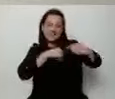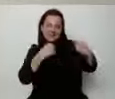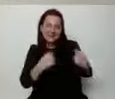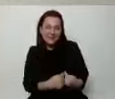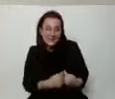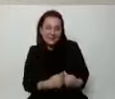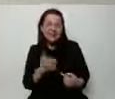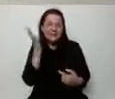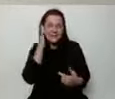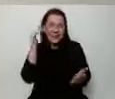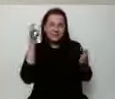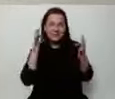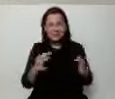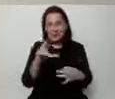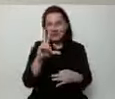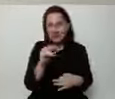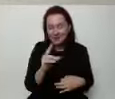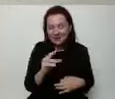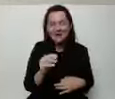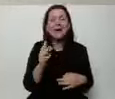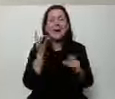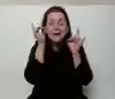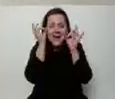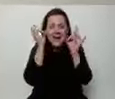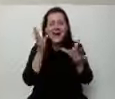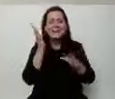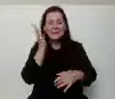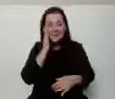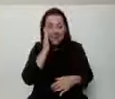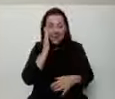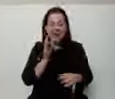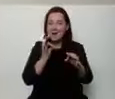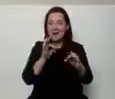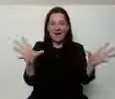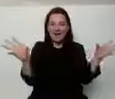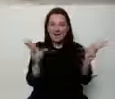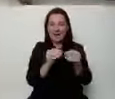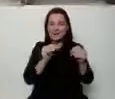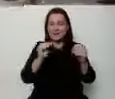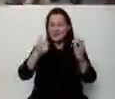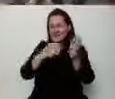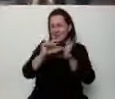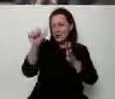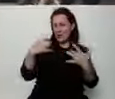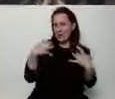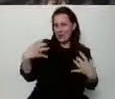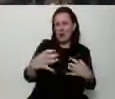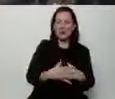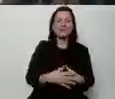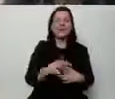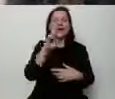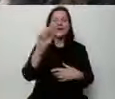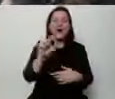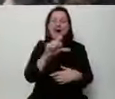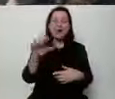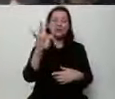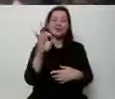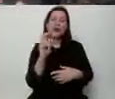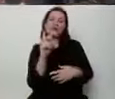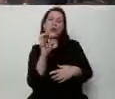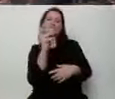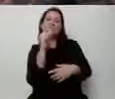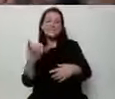poniedziałek, że rzeczywiście wczesna pora, jest razem z nami wyjątkowy gość, Rafał Trzaskowski. Witamy bardzo